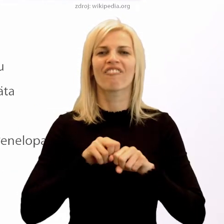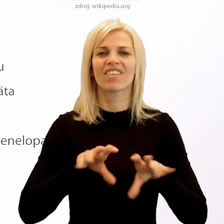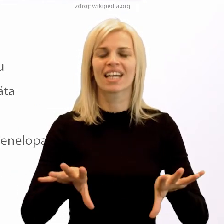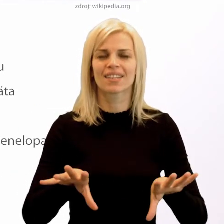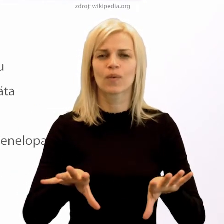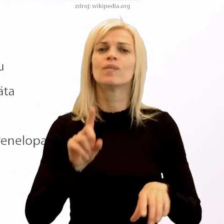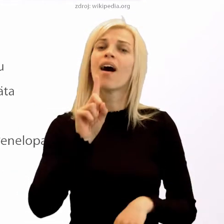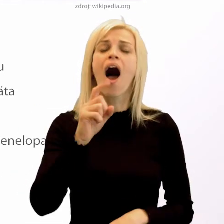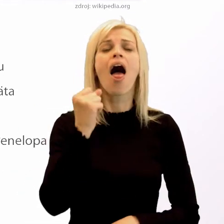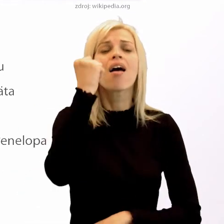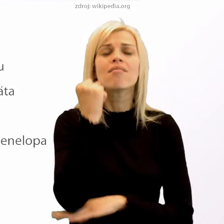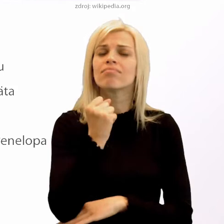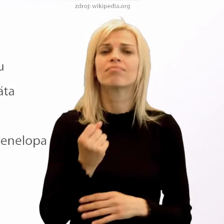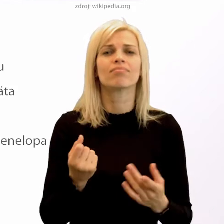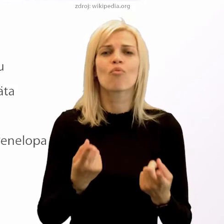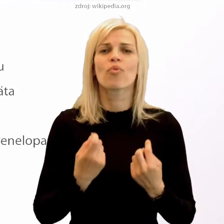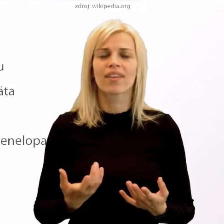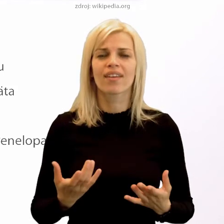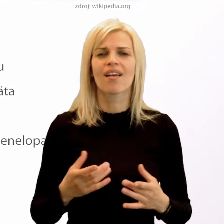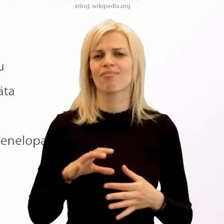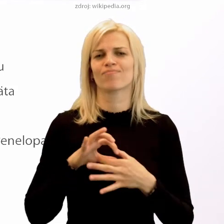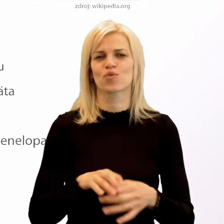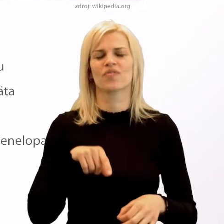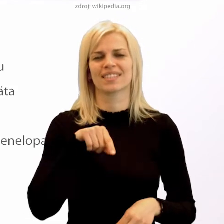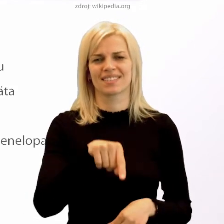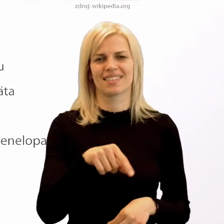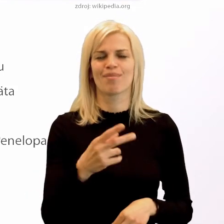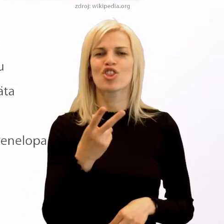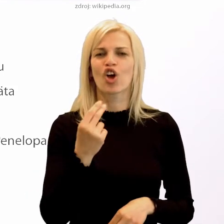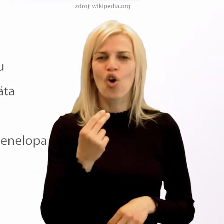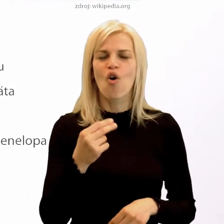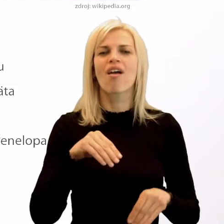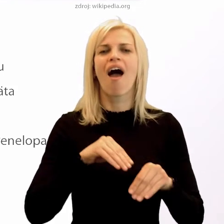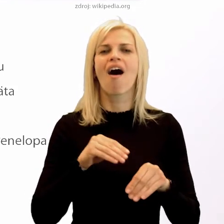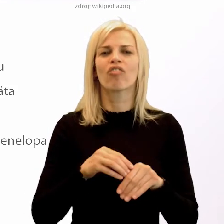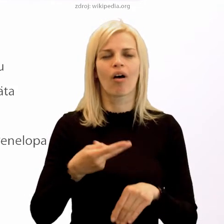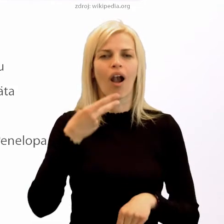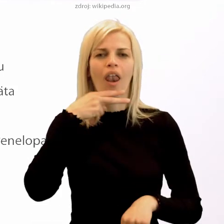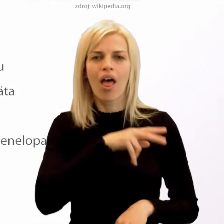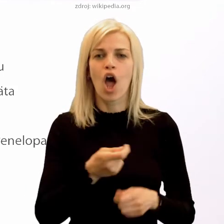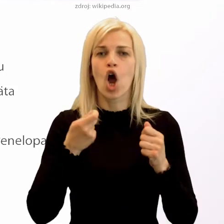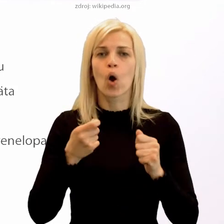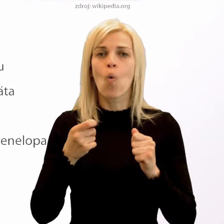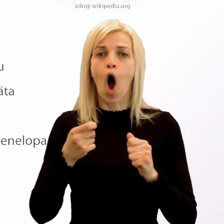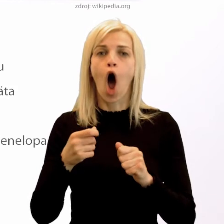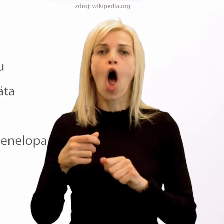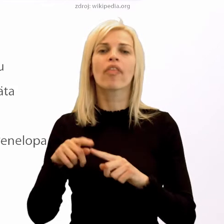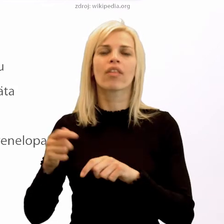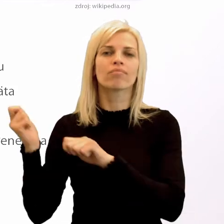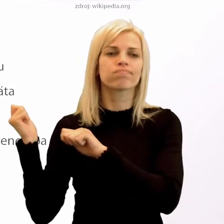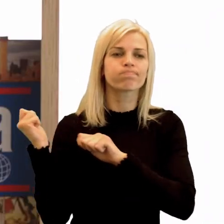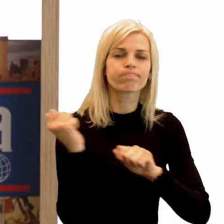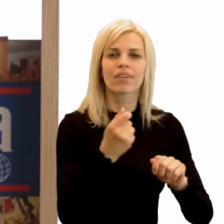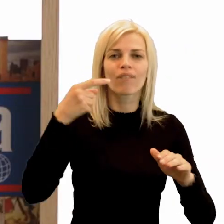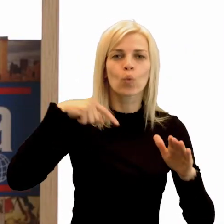dobíjani Troje, keď Odysseus vymyslel lesť a vťahol konia, v ktorým boli skrytí bojovníci za hradby mesta, ktoré nedokázal